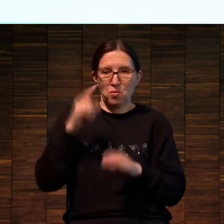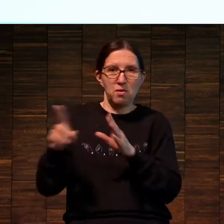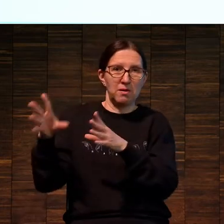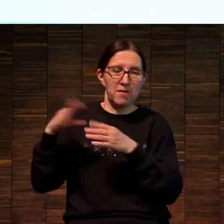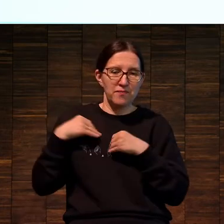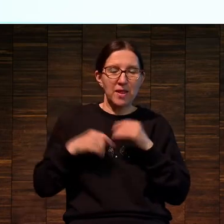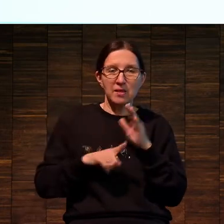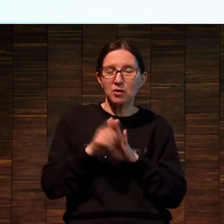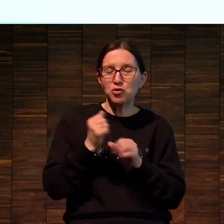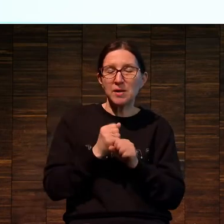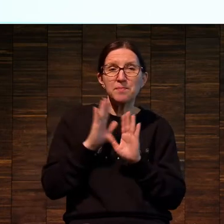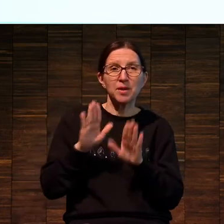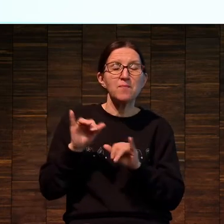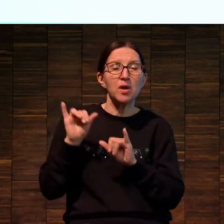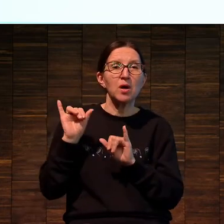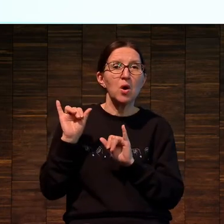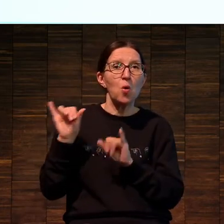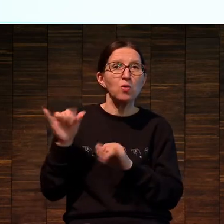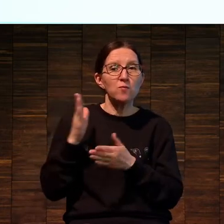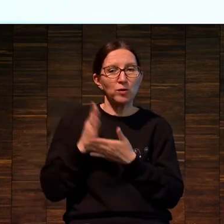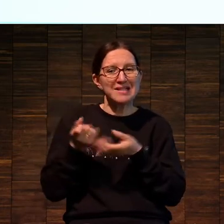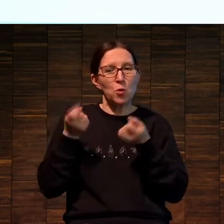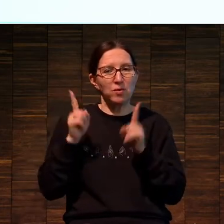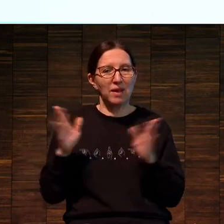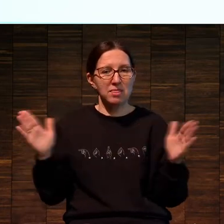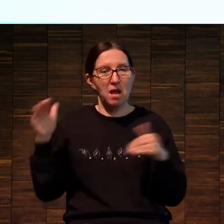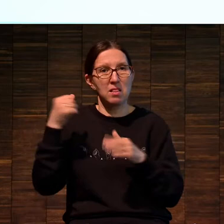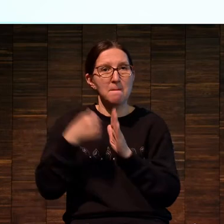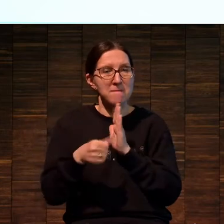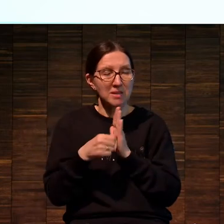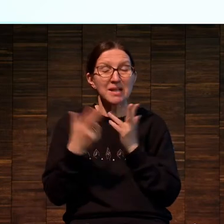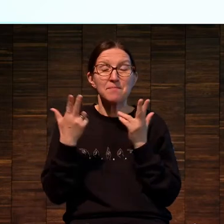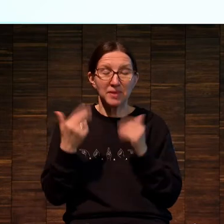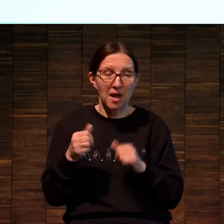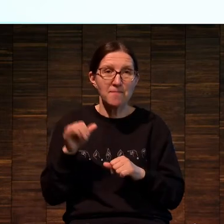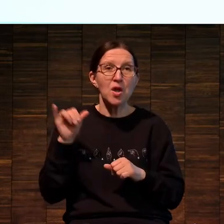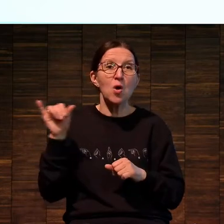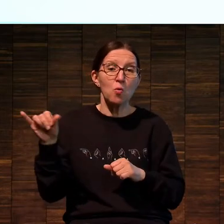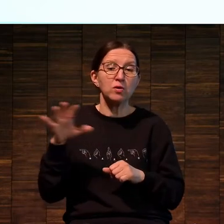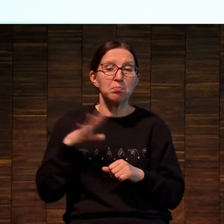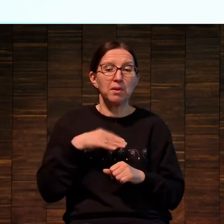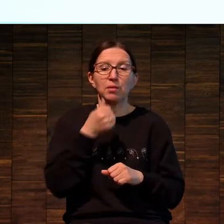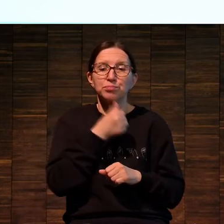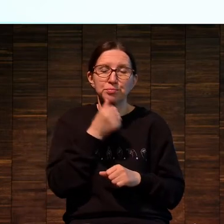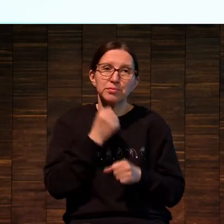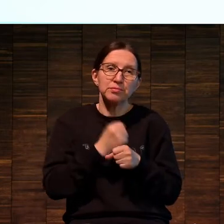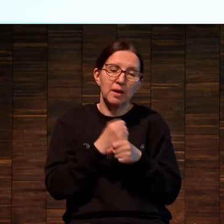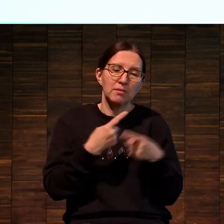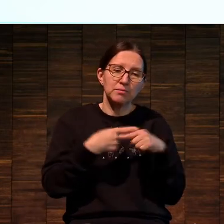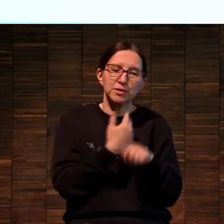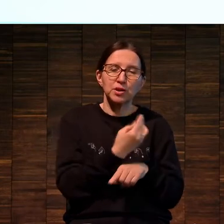делать... То есть есть оригинал маслом? Нет, у него был опыт работы в шилкографии, и